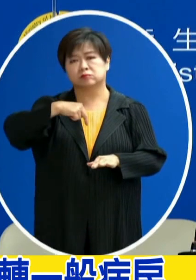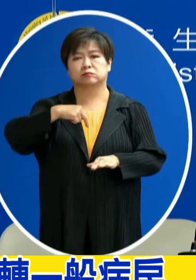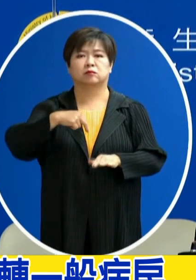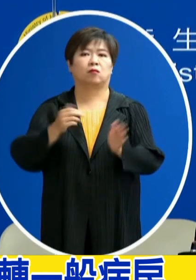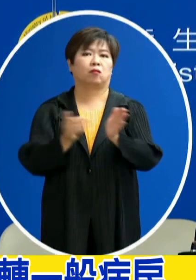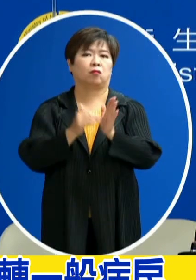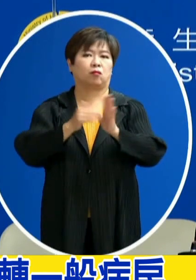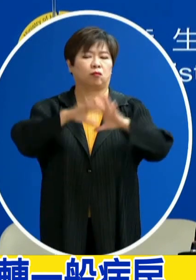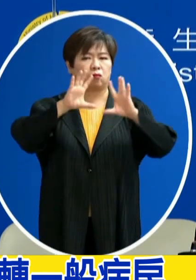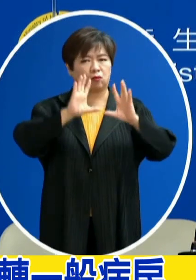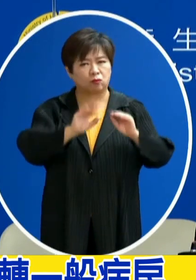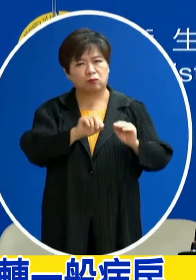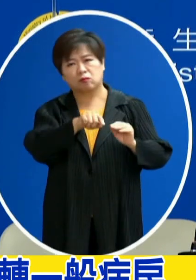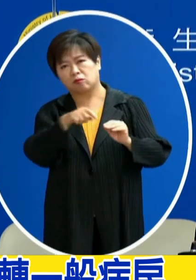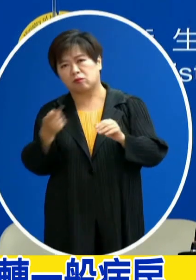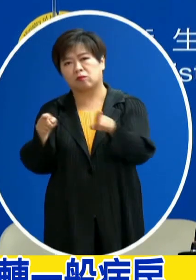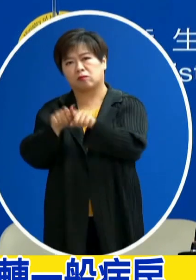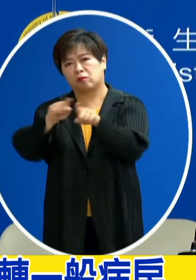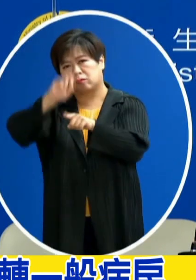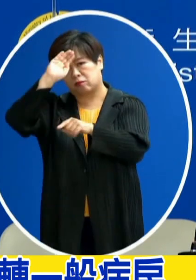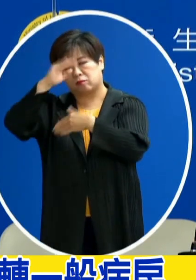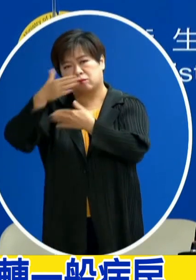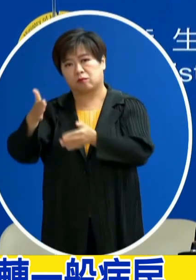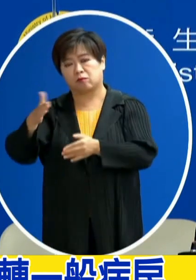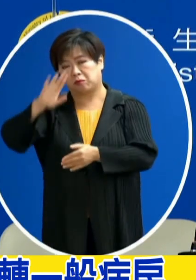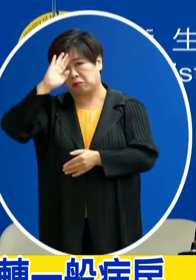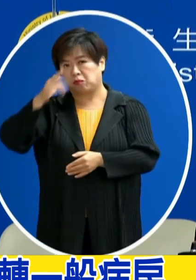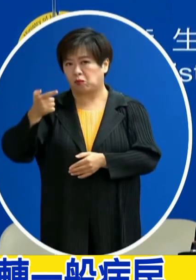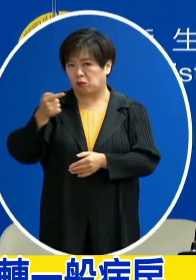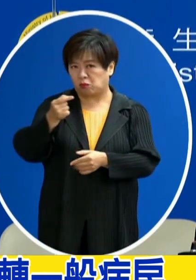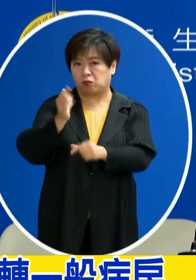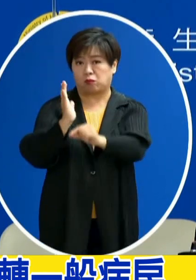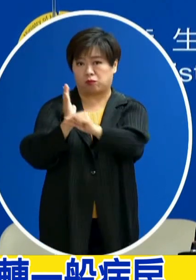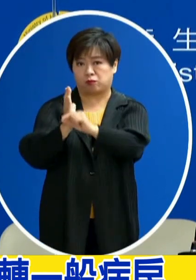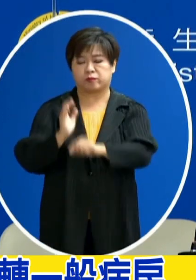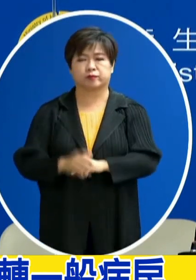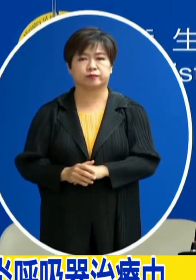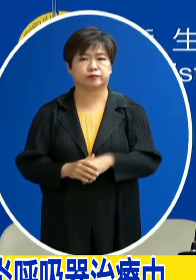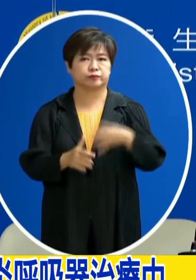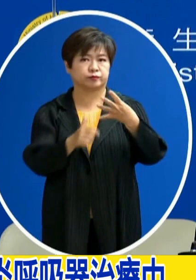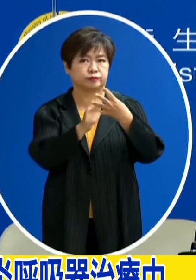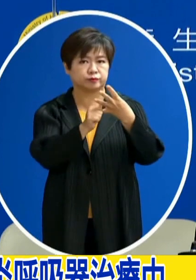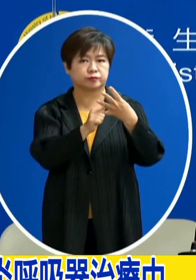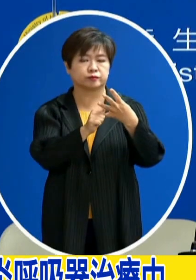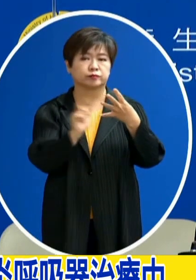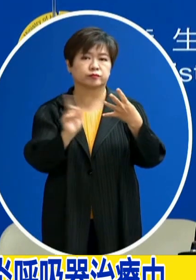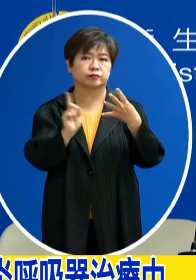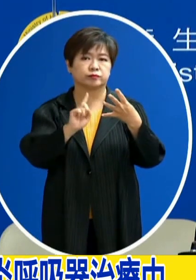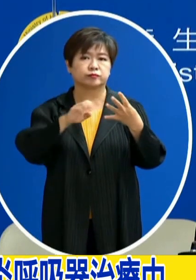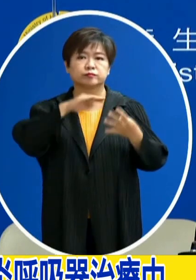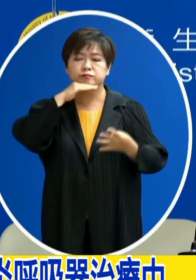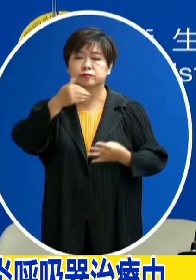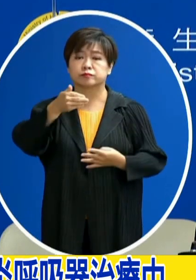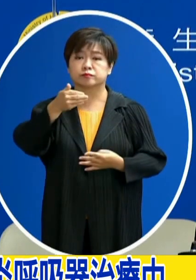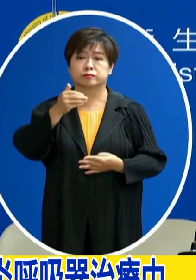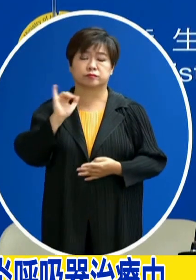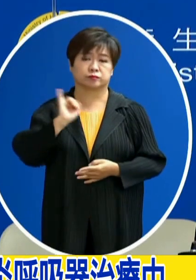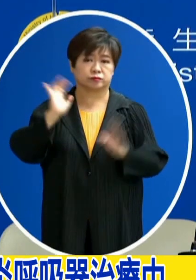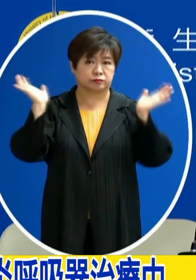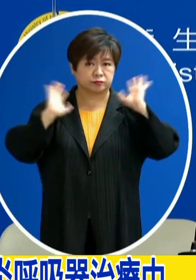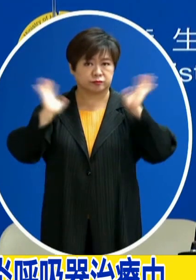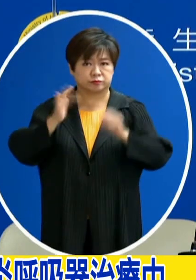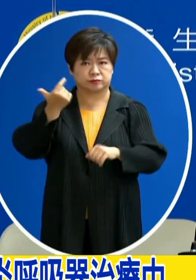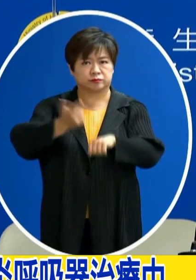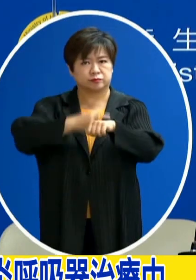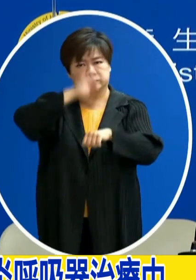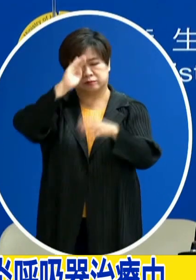出家戶病房到一般的病房去 因為病況有改善那第四位miss C的小朋友是9歲女童沒有慢性